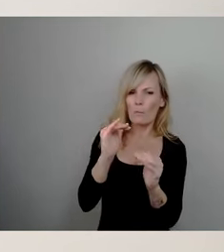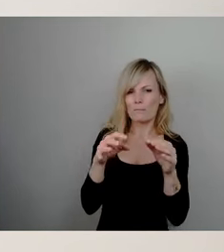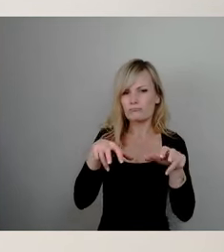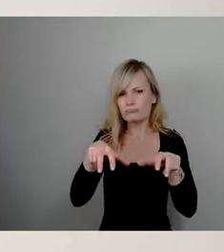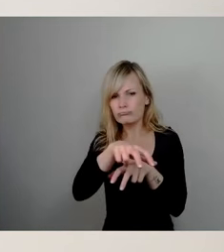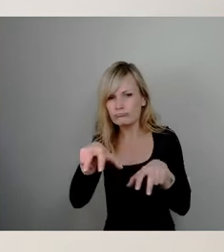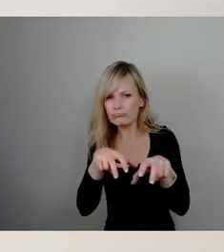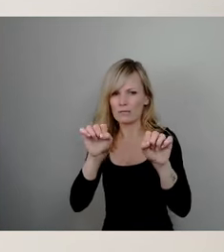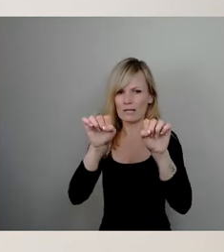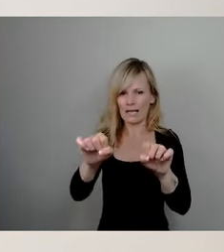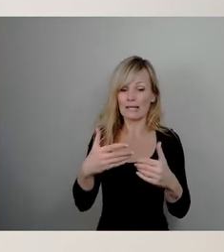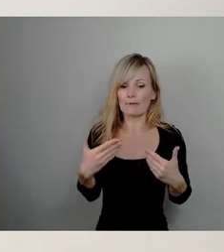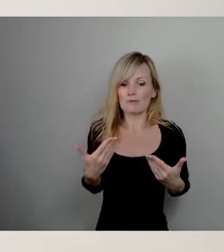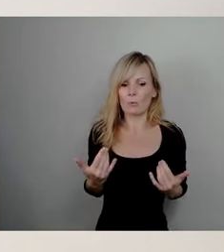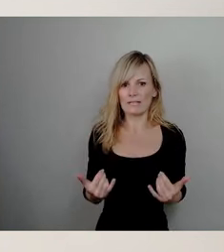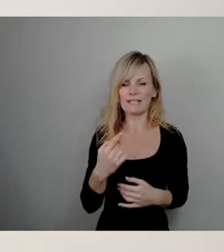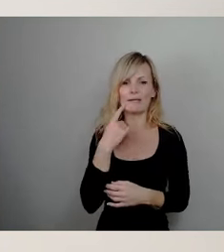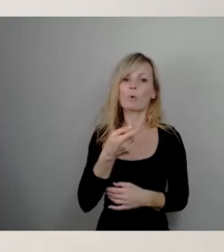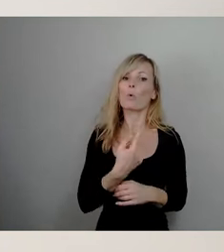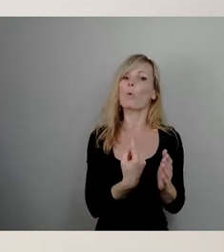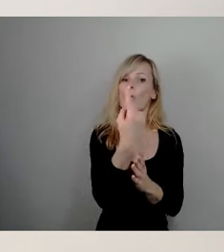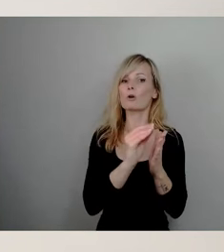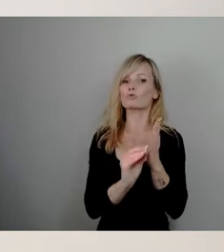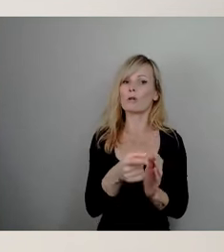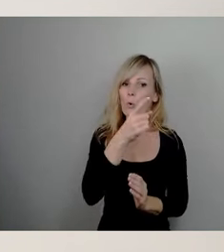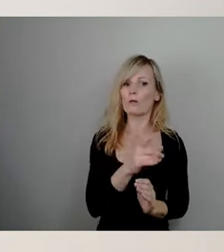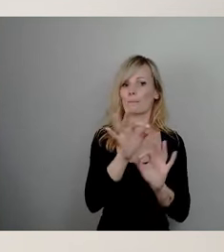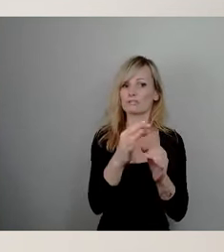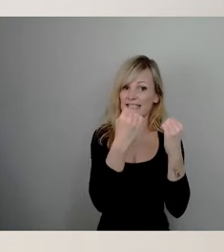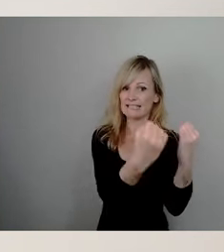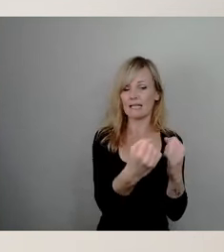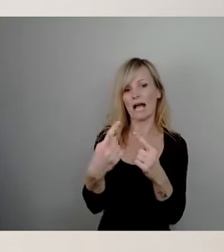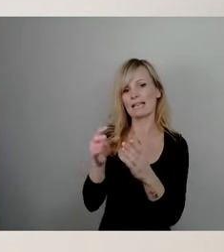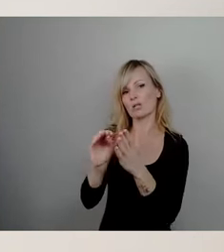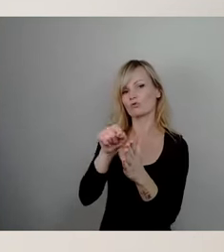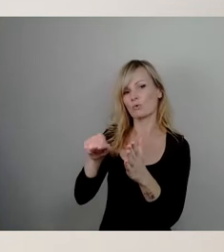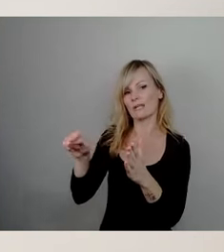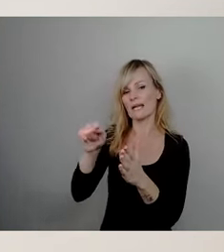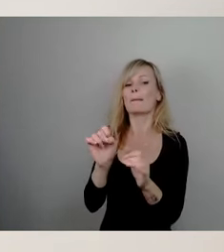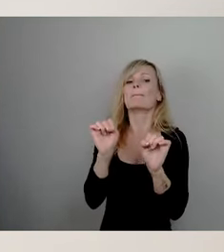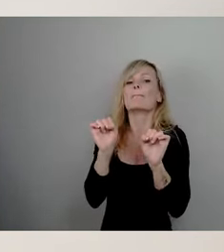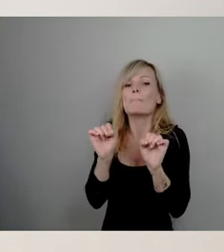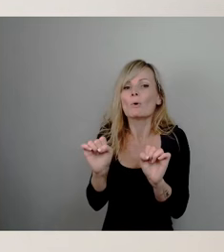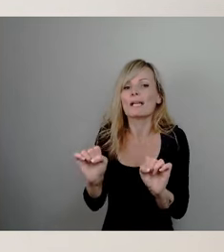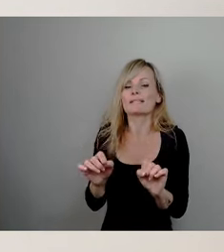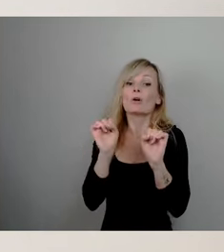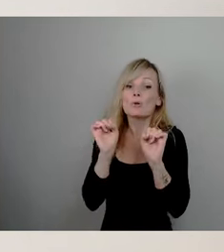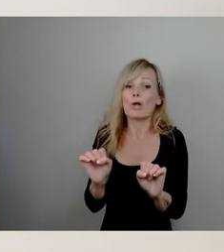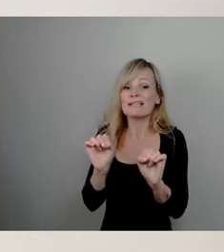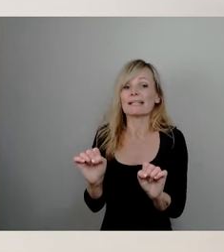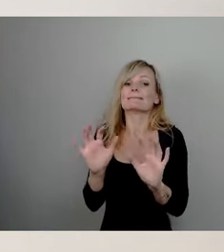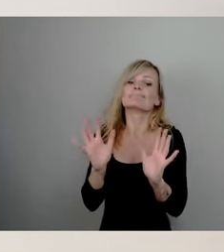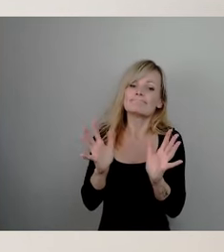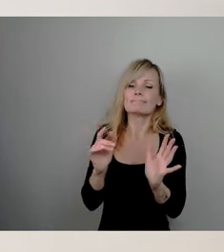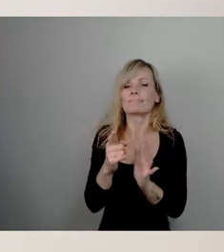Aber derzeit ist es so, also Oberschulen 100 Prozent gesichert. Bei den anderen Schulen könnte es dazu kommen, wir haben